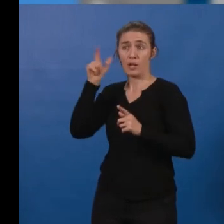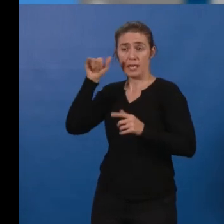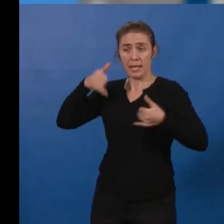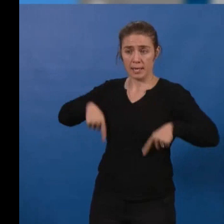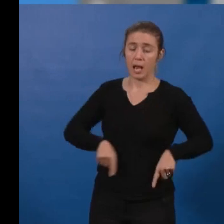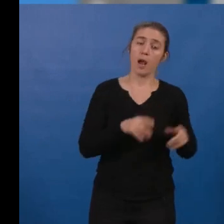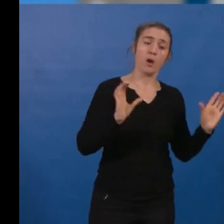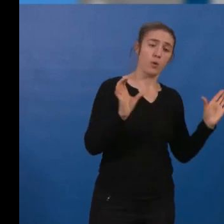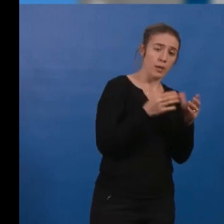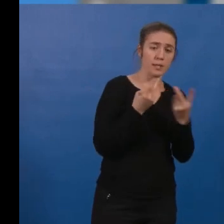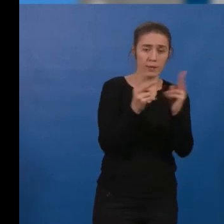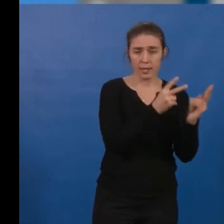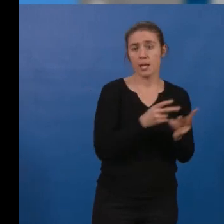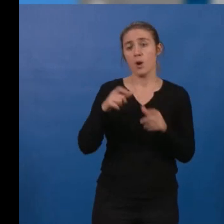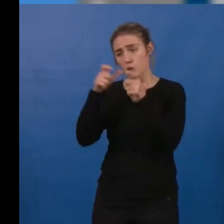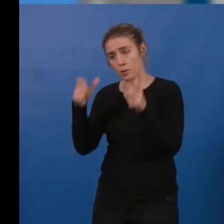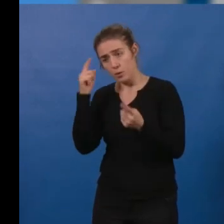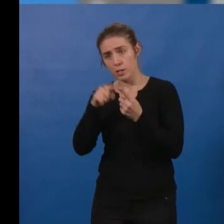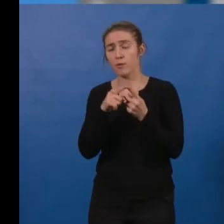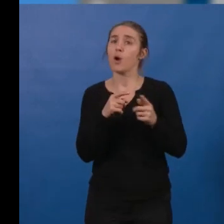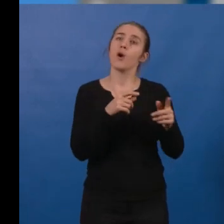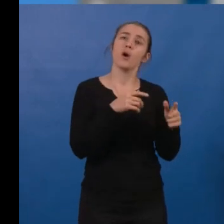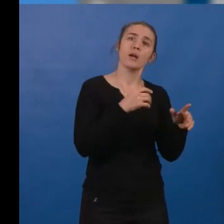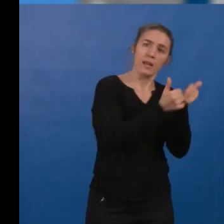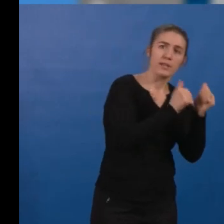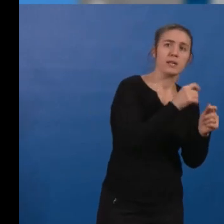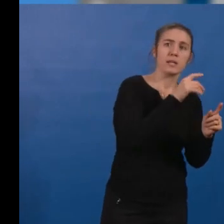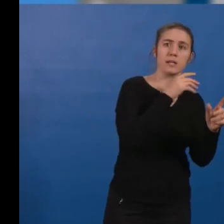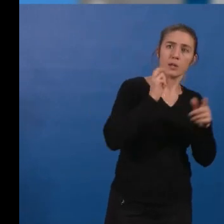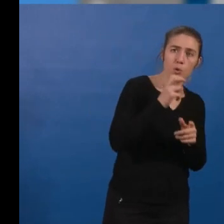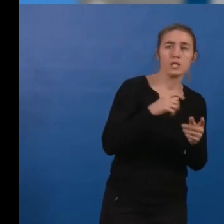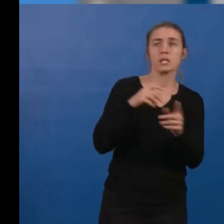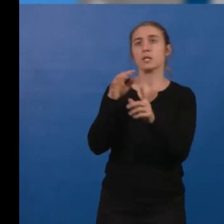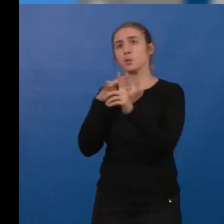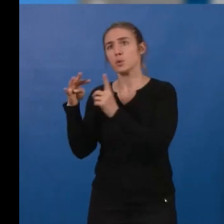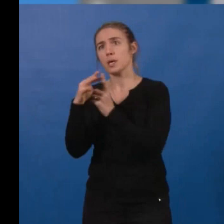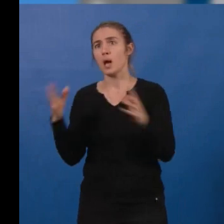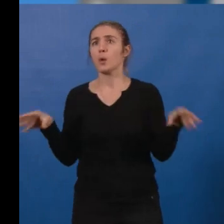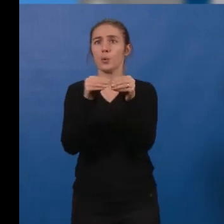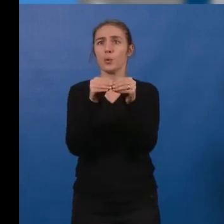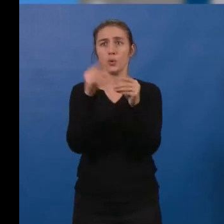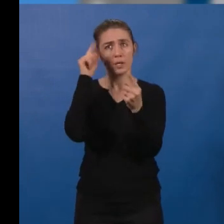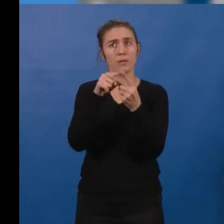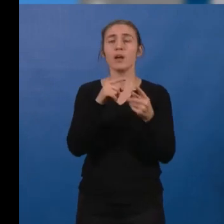entreprises, pour lier les enjeux écologiques et sociaux, pour réussir la transition écologique. Je vous remercie de votre attention. Merci. Merci.